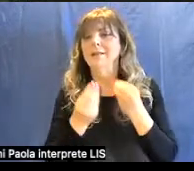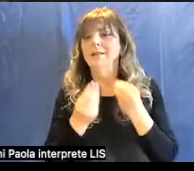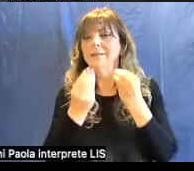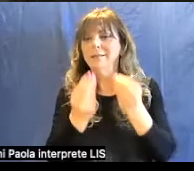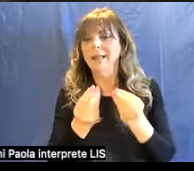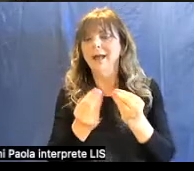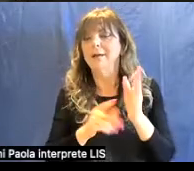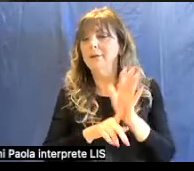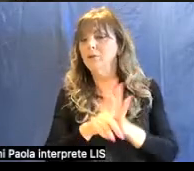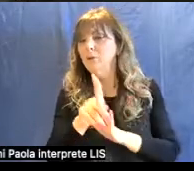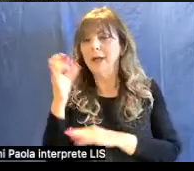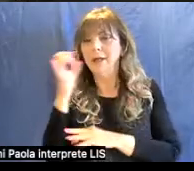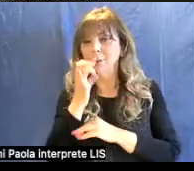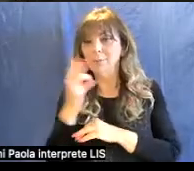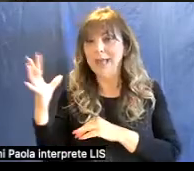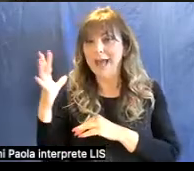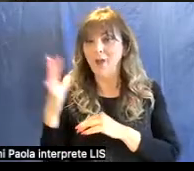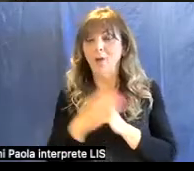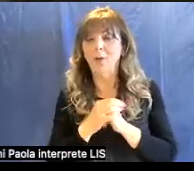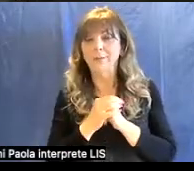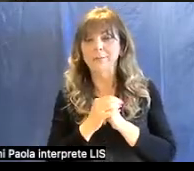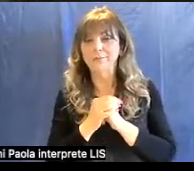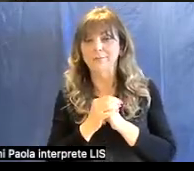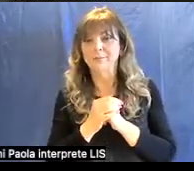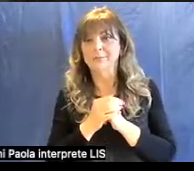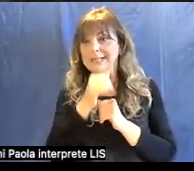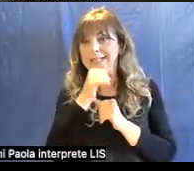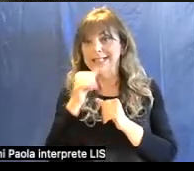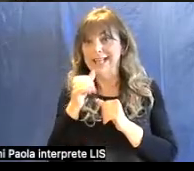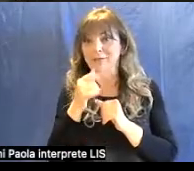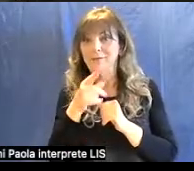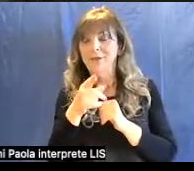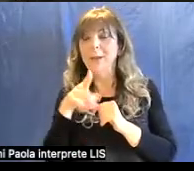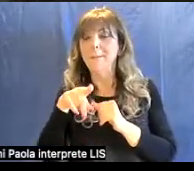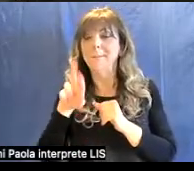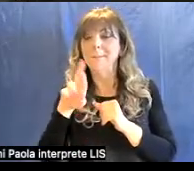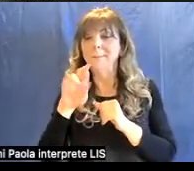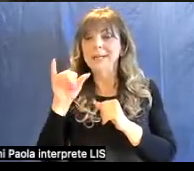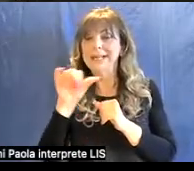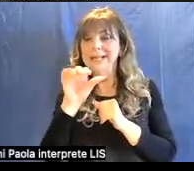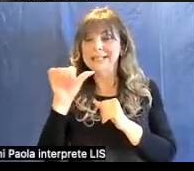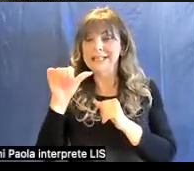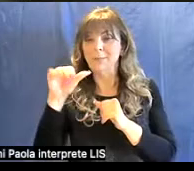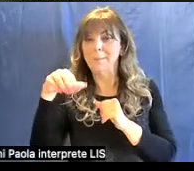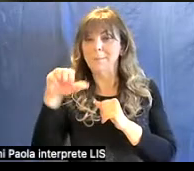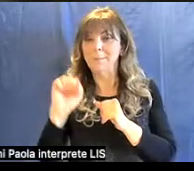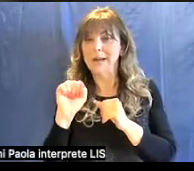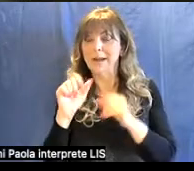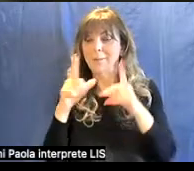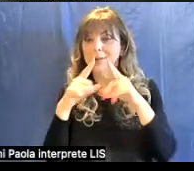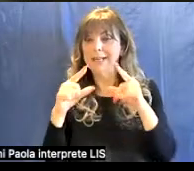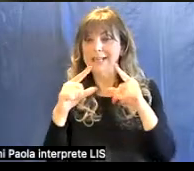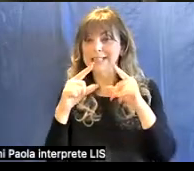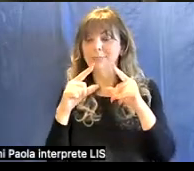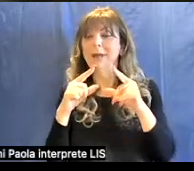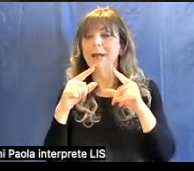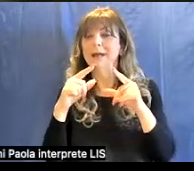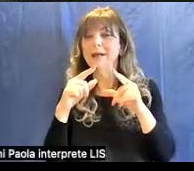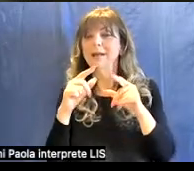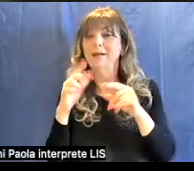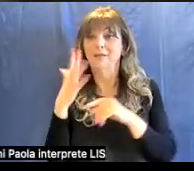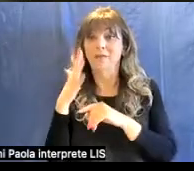In realtà, mediante un prisma di vetro, detto anche prisma di Newton, questa